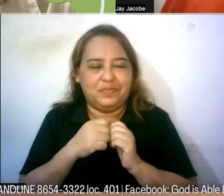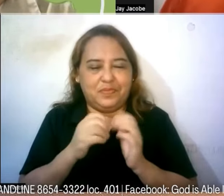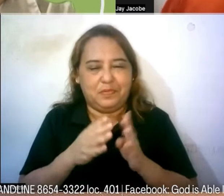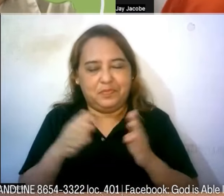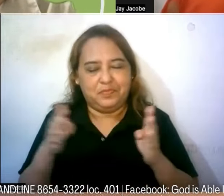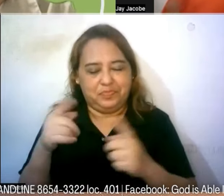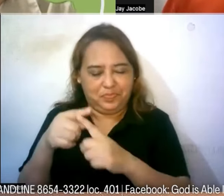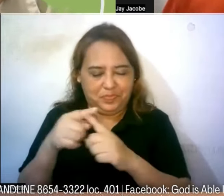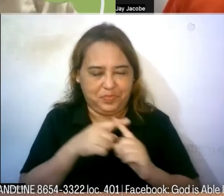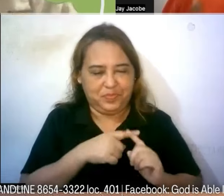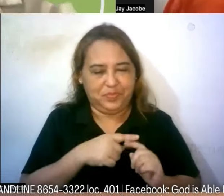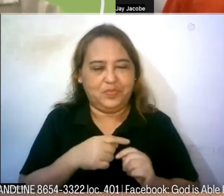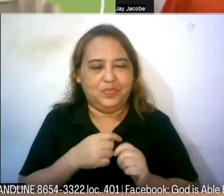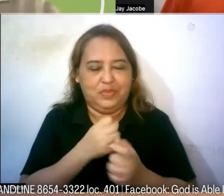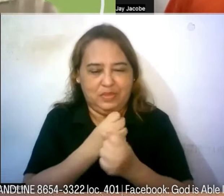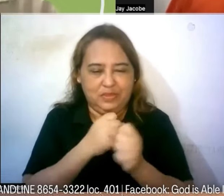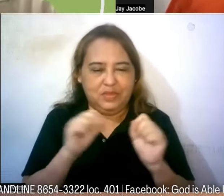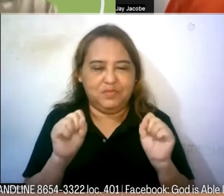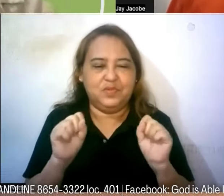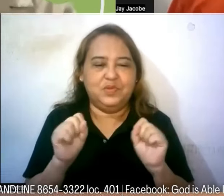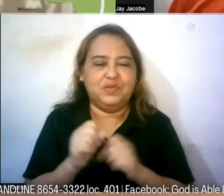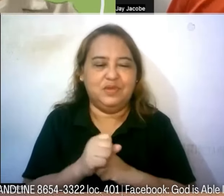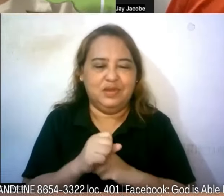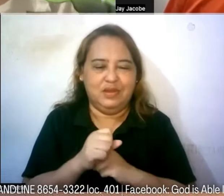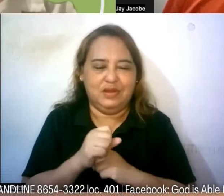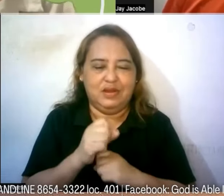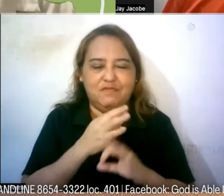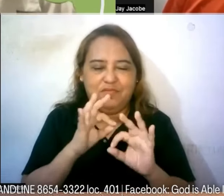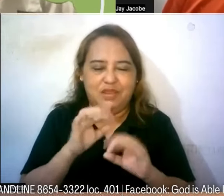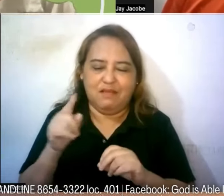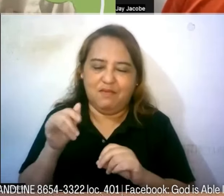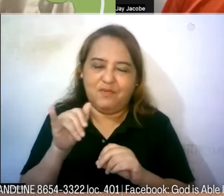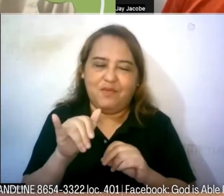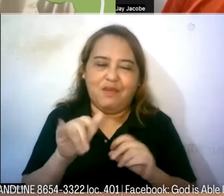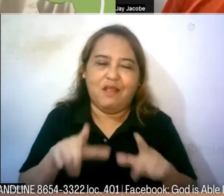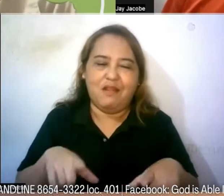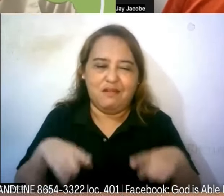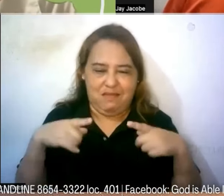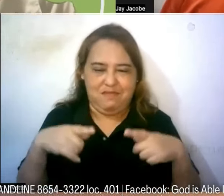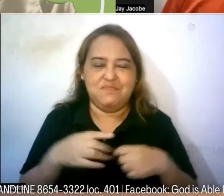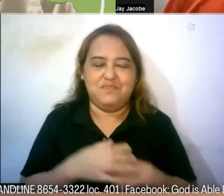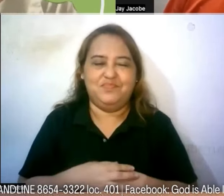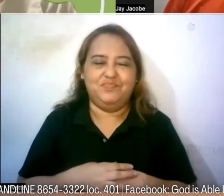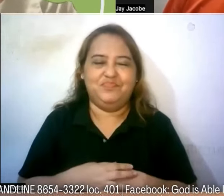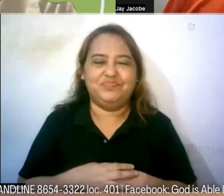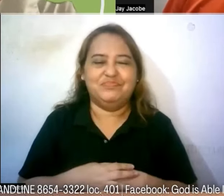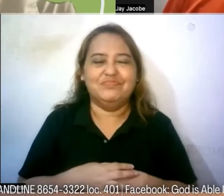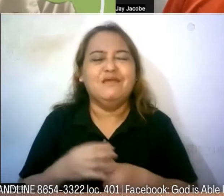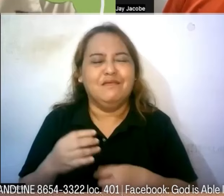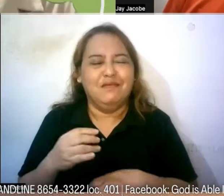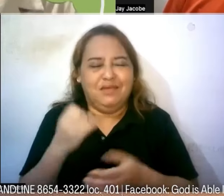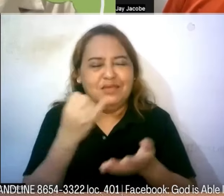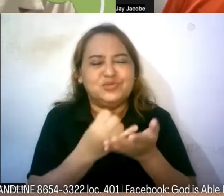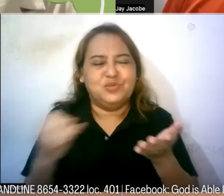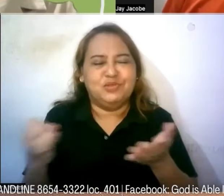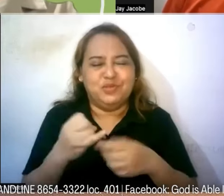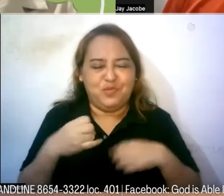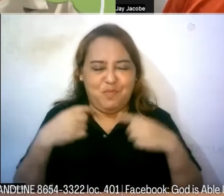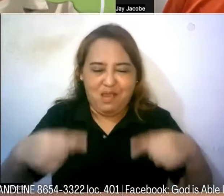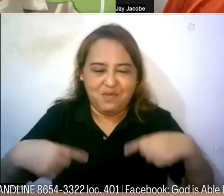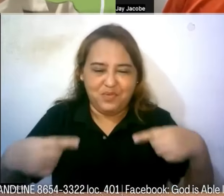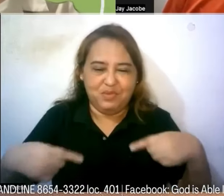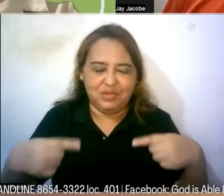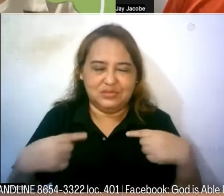Diyos sa kanya na libre ang buhay na walang kami Amen Instrumento lang talaga yung mga wheelchair kagapay instrumento lamang kumbaga